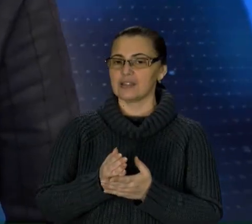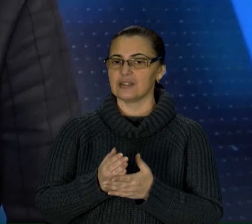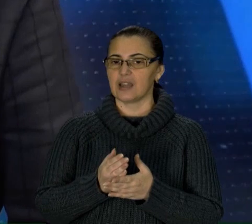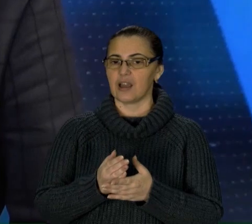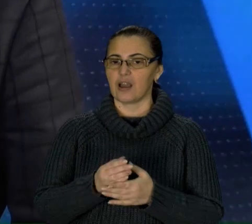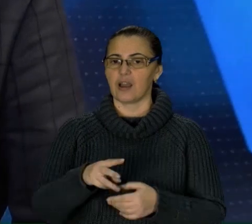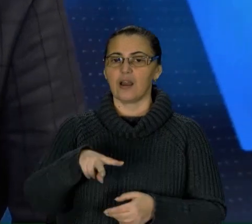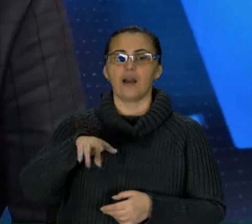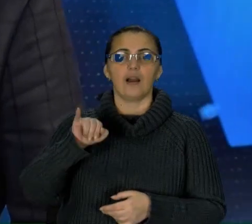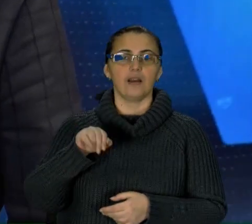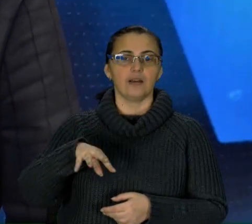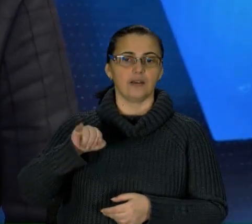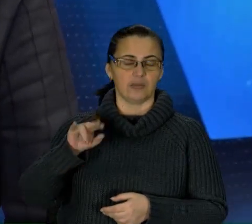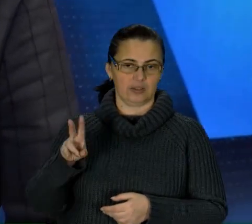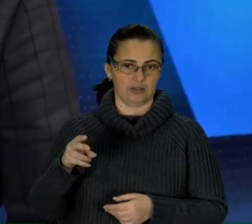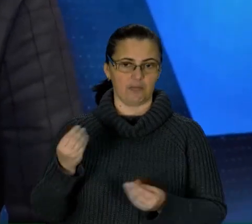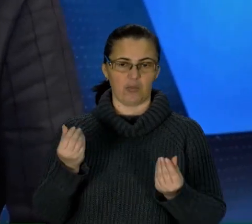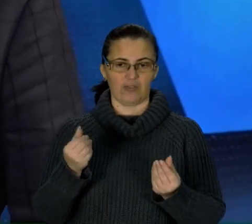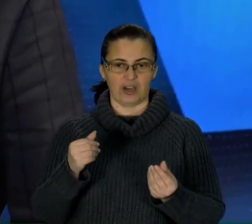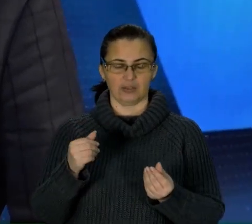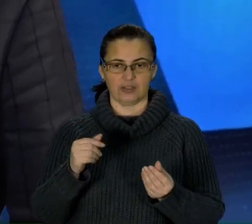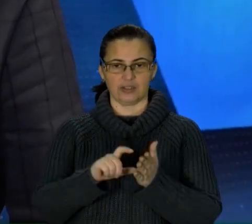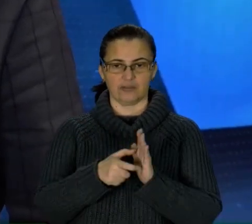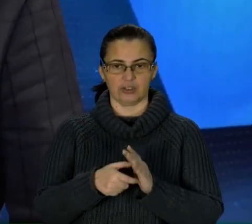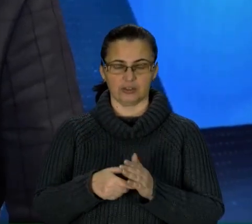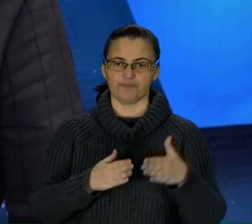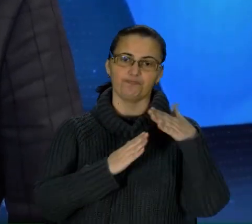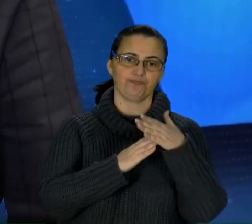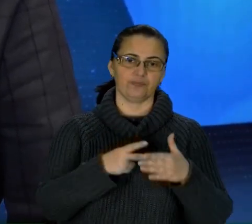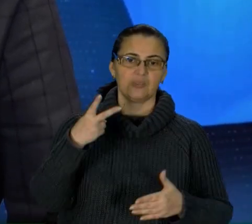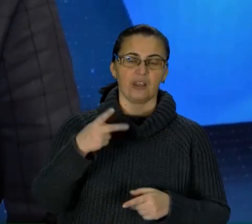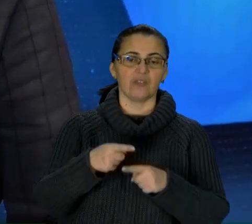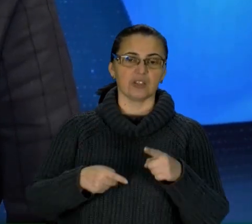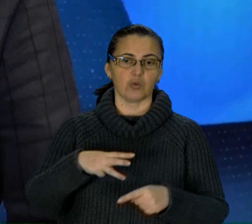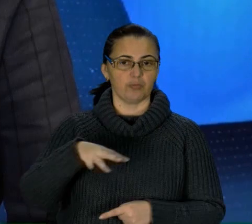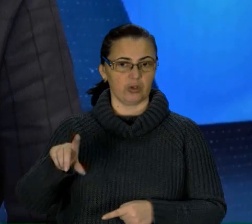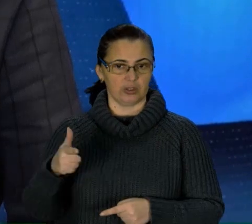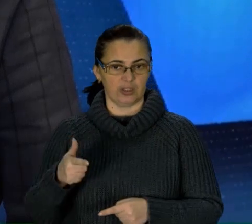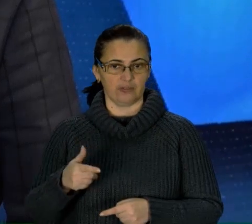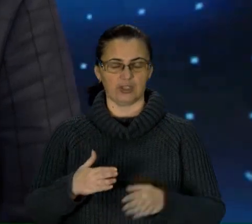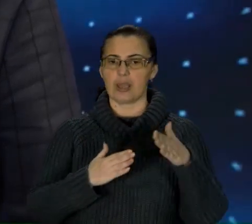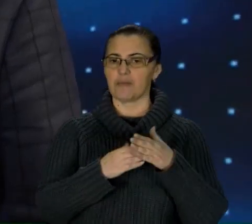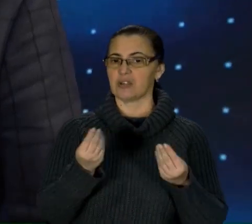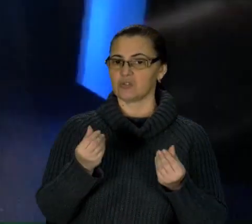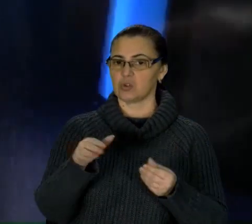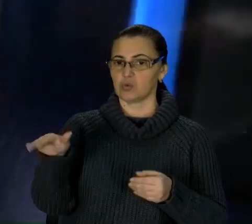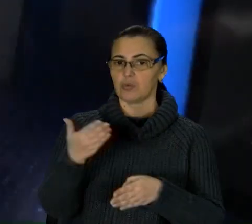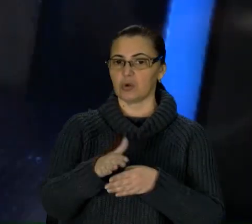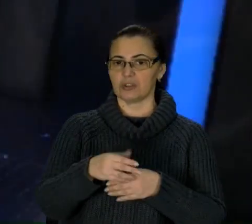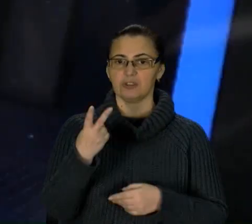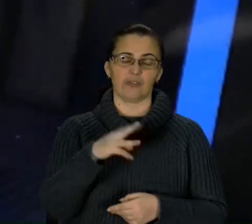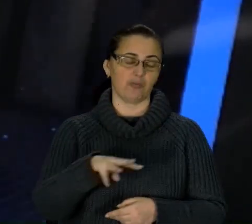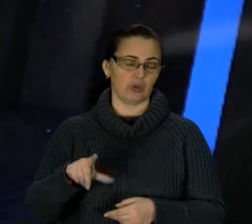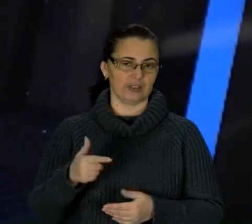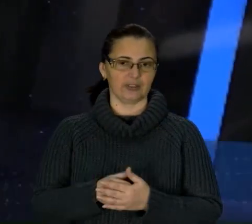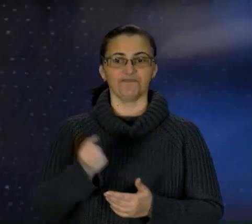Максимальна вартість квартири може бути 2,5 млн грн. і максимальна сума кредиту – 2 млн грн. Дякую за